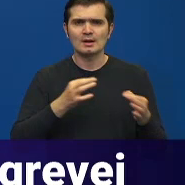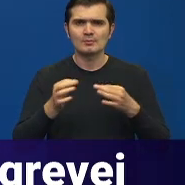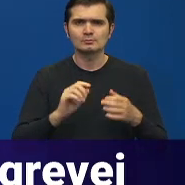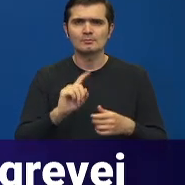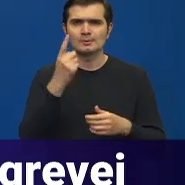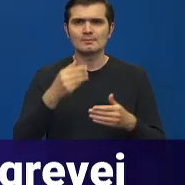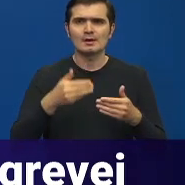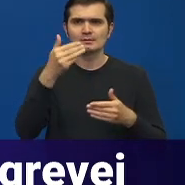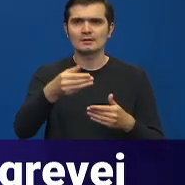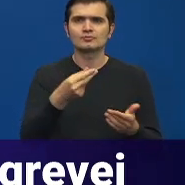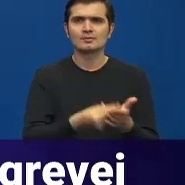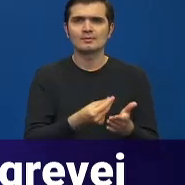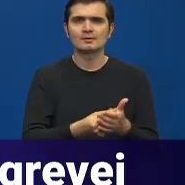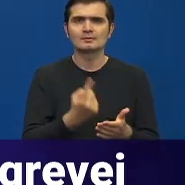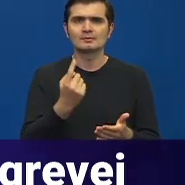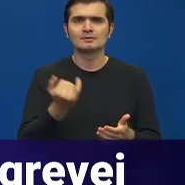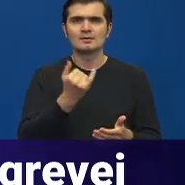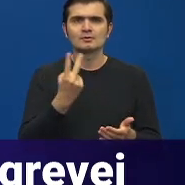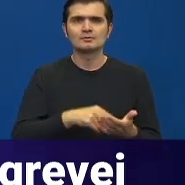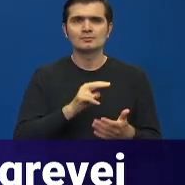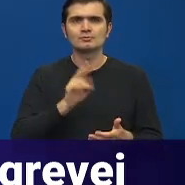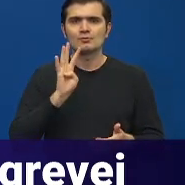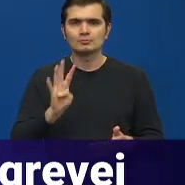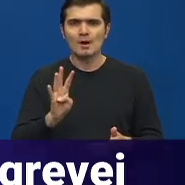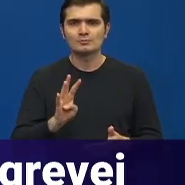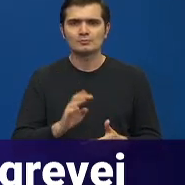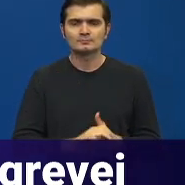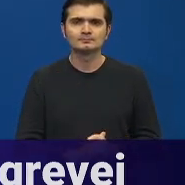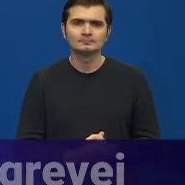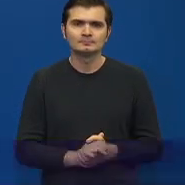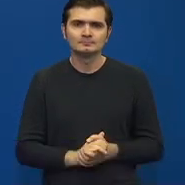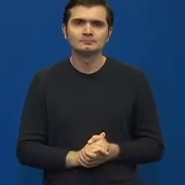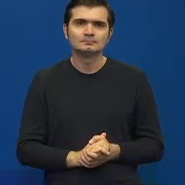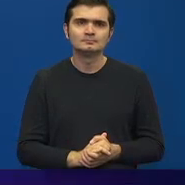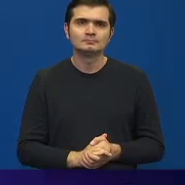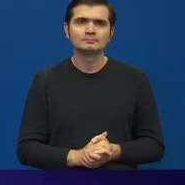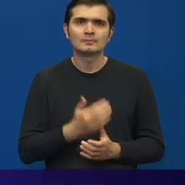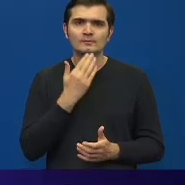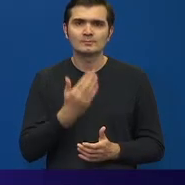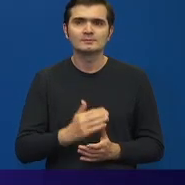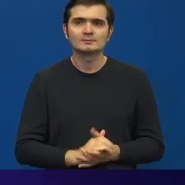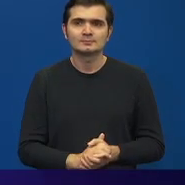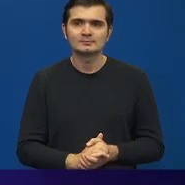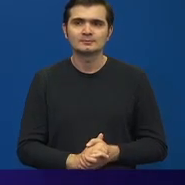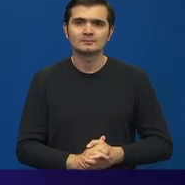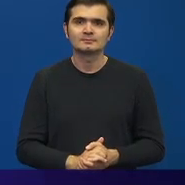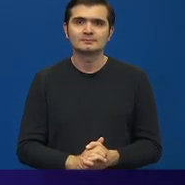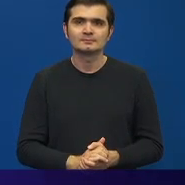acordare, la 1 ianuarie 2024, de 40% din creștere. Vă mulțumesc. Mulțumesc și eu.